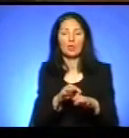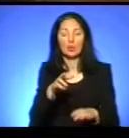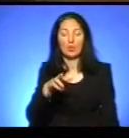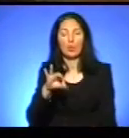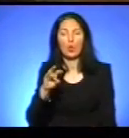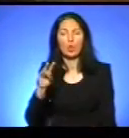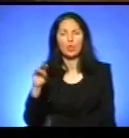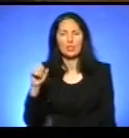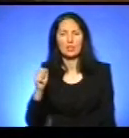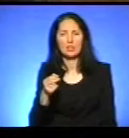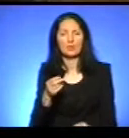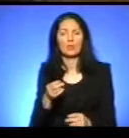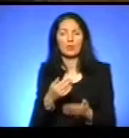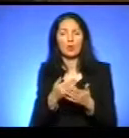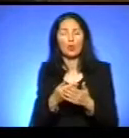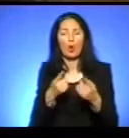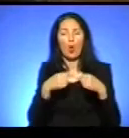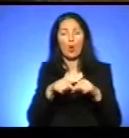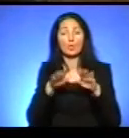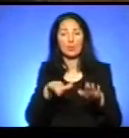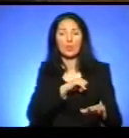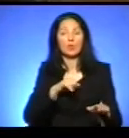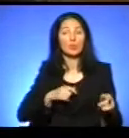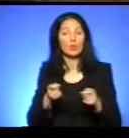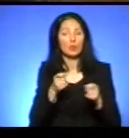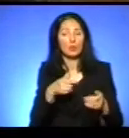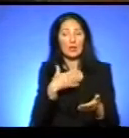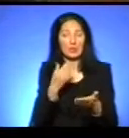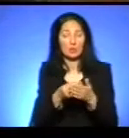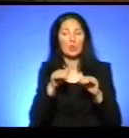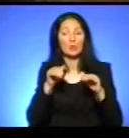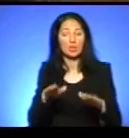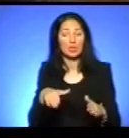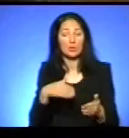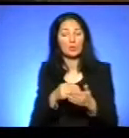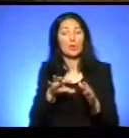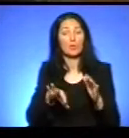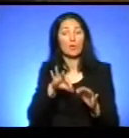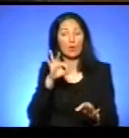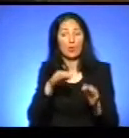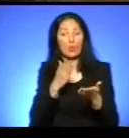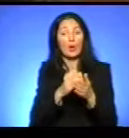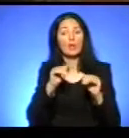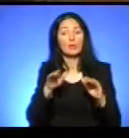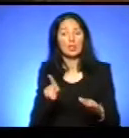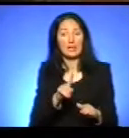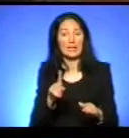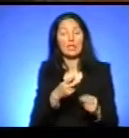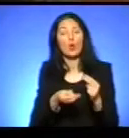пільг. Тобто орган місцевого самоврядування за своїм рішенням і за своїм вибором має вирішити, чи